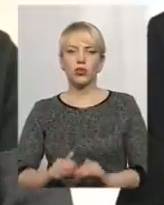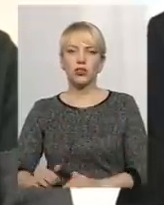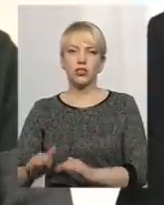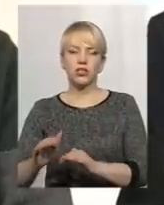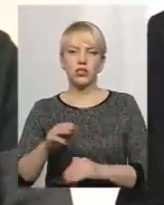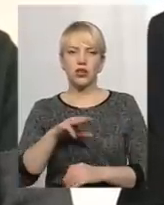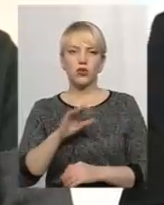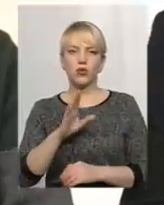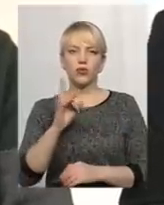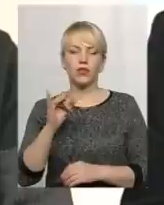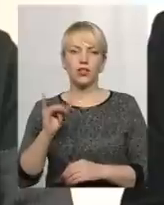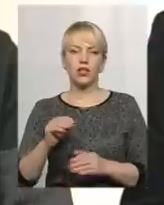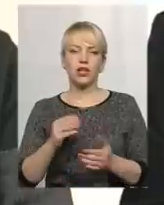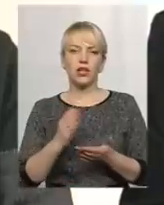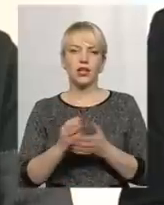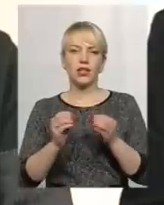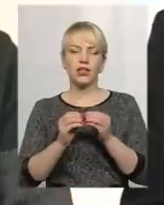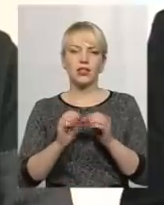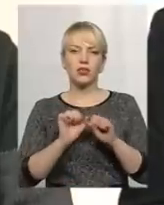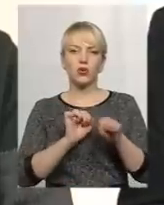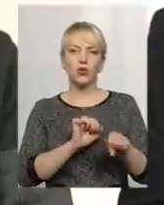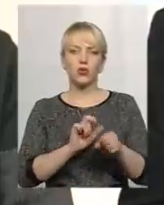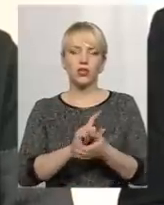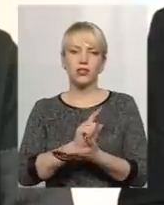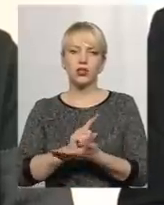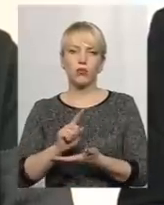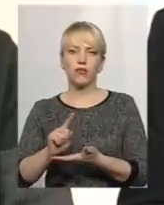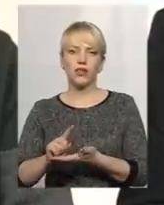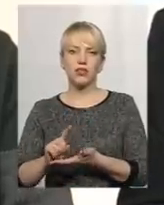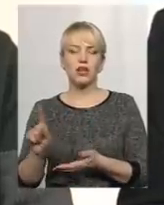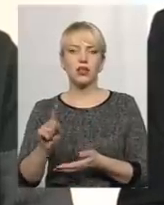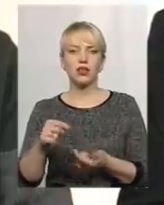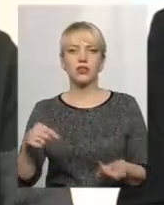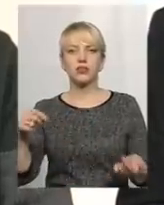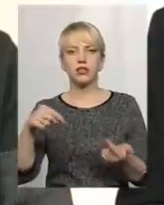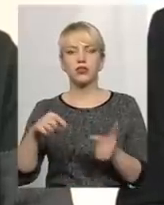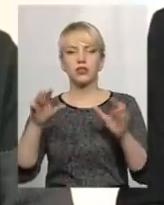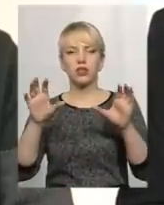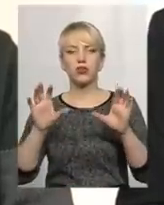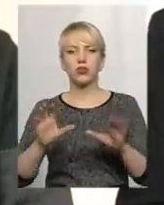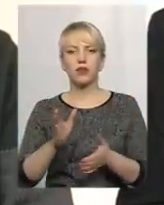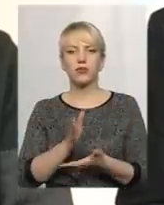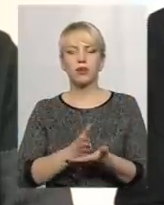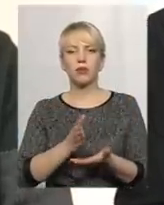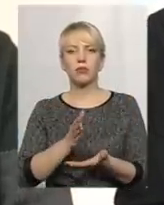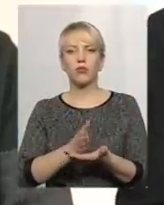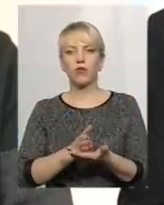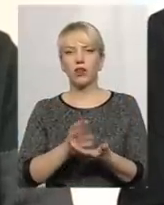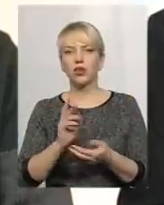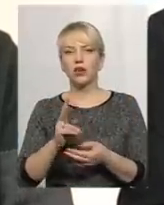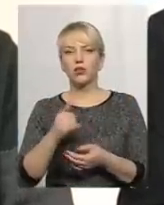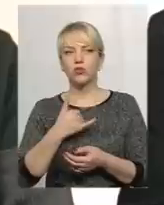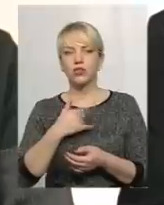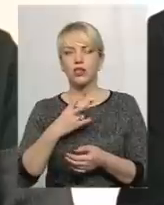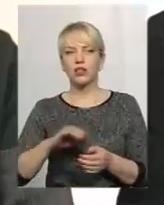зобов'язанням покладено 10 охоронних зобов'язань, які, згідно законодавства, перебувають, так як у нас на